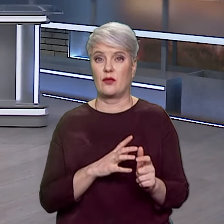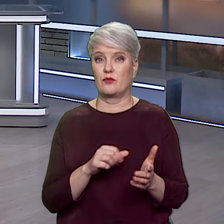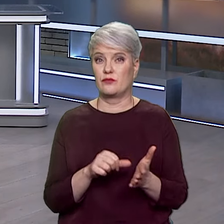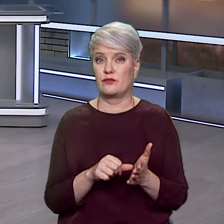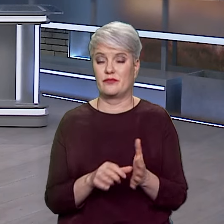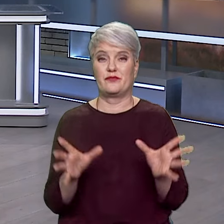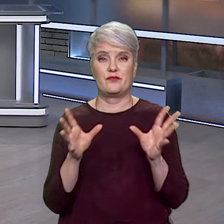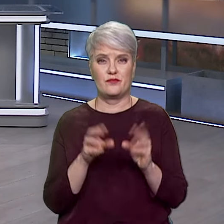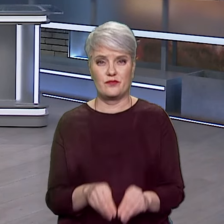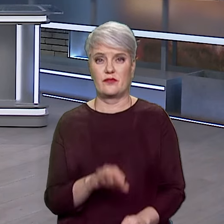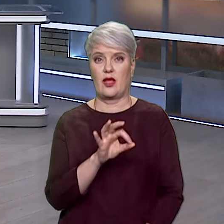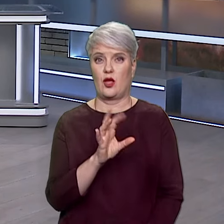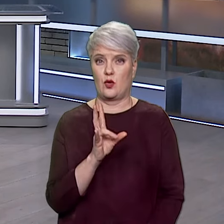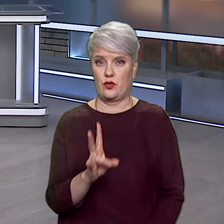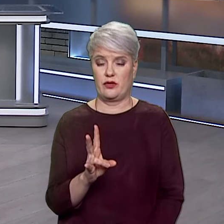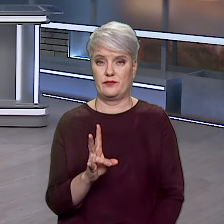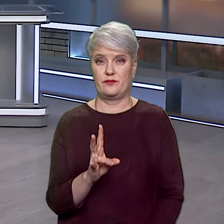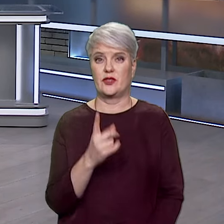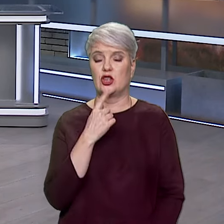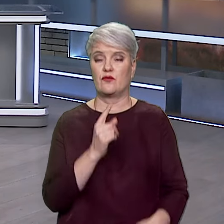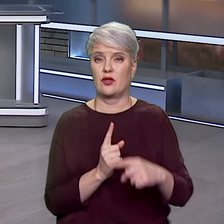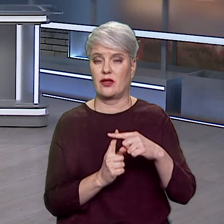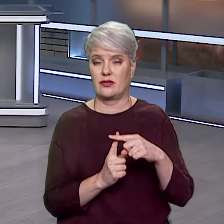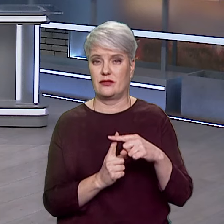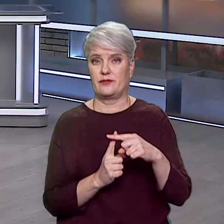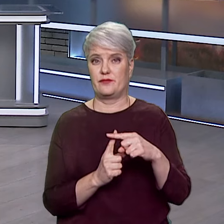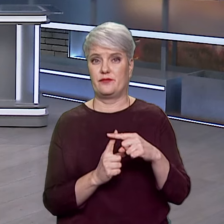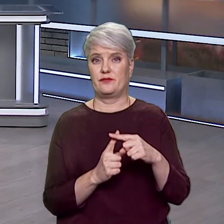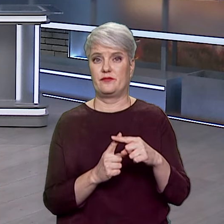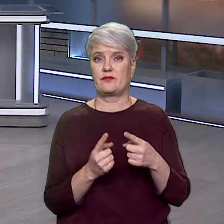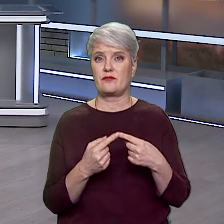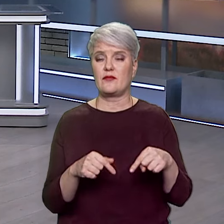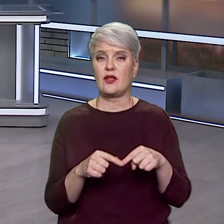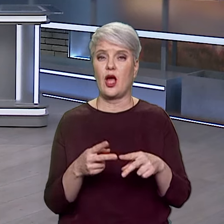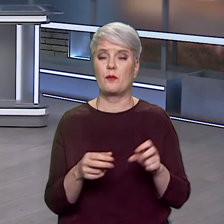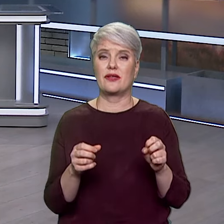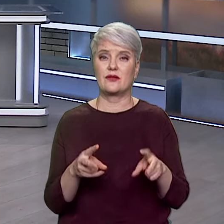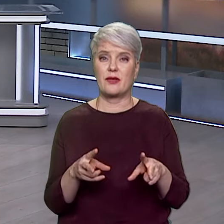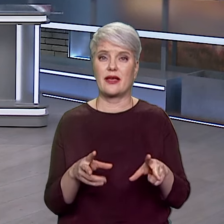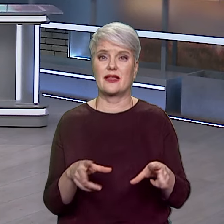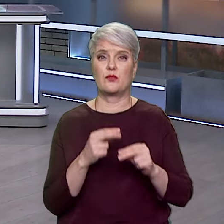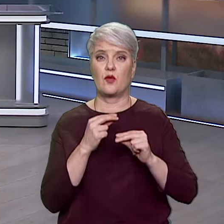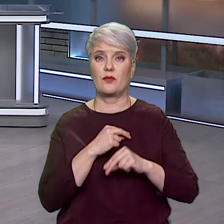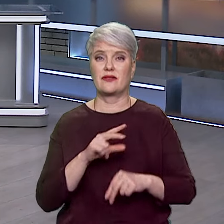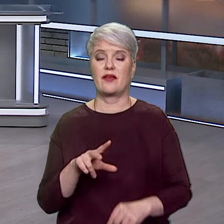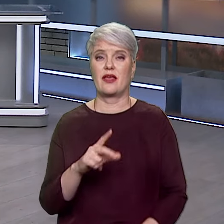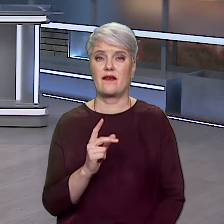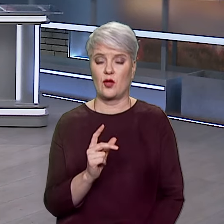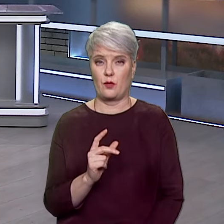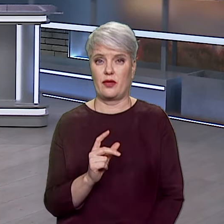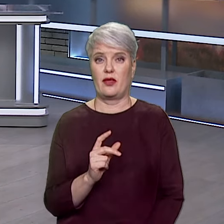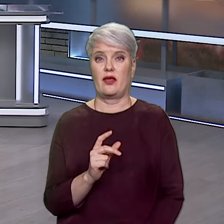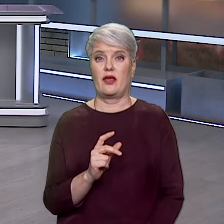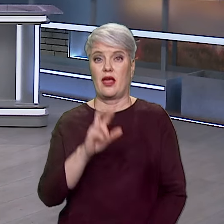включно Організація Об'єднаних Націй, Червоний Хрест, Організація з безпеки співробітництва в Європі. Країни-партнери.